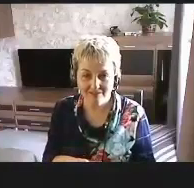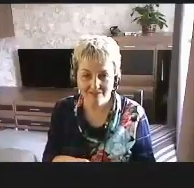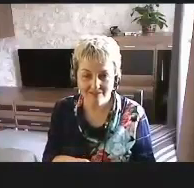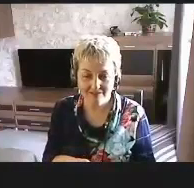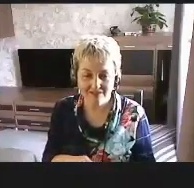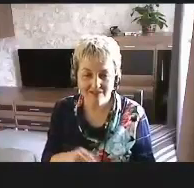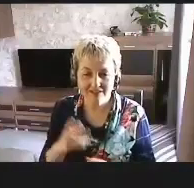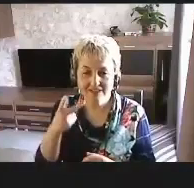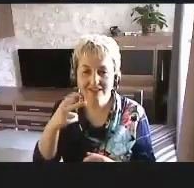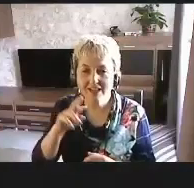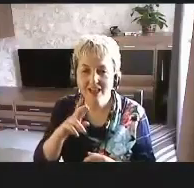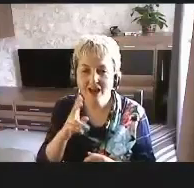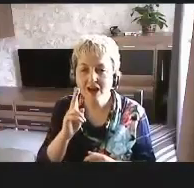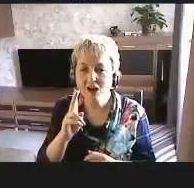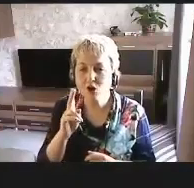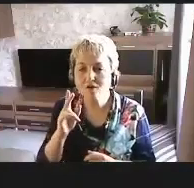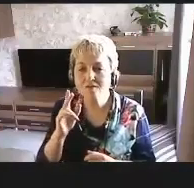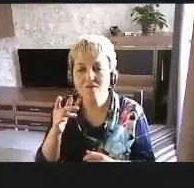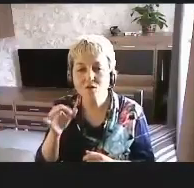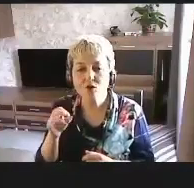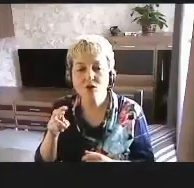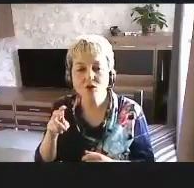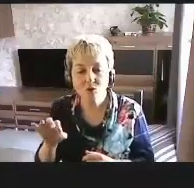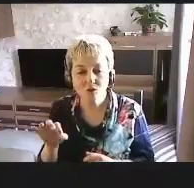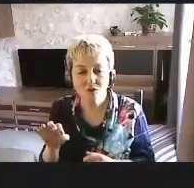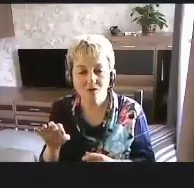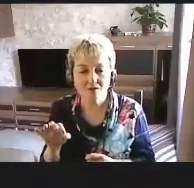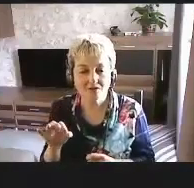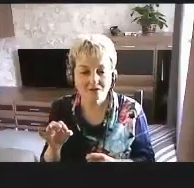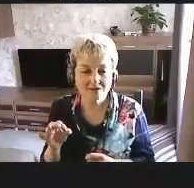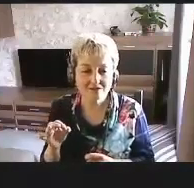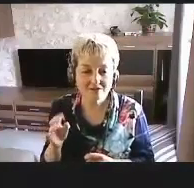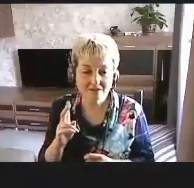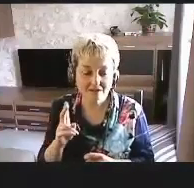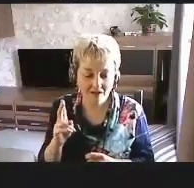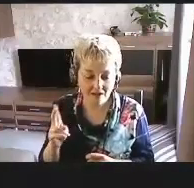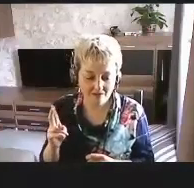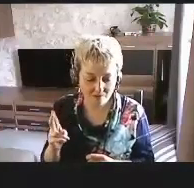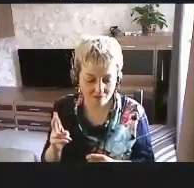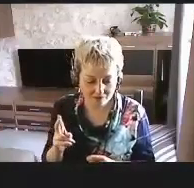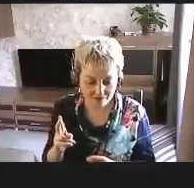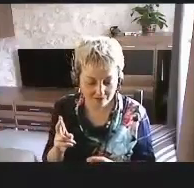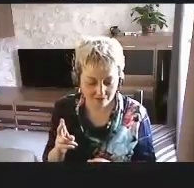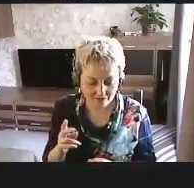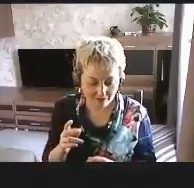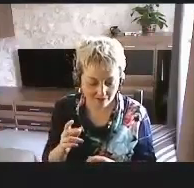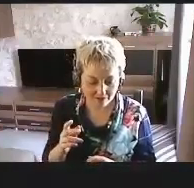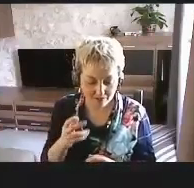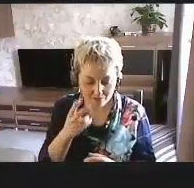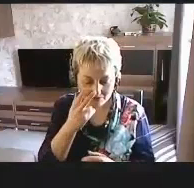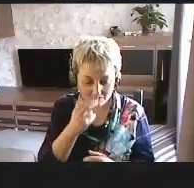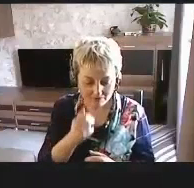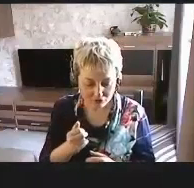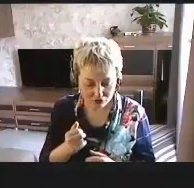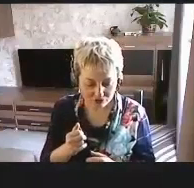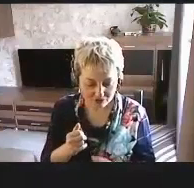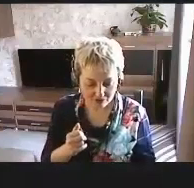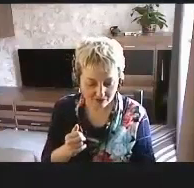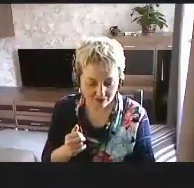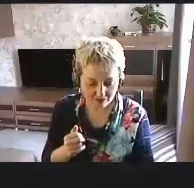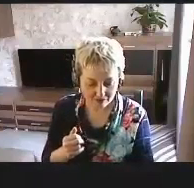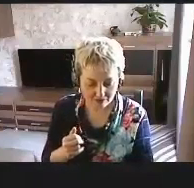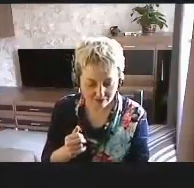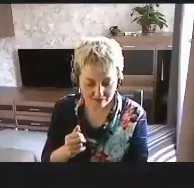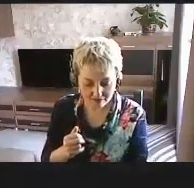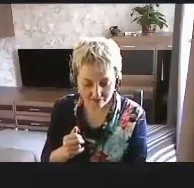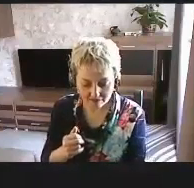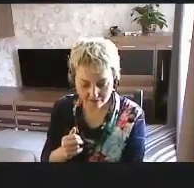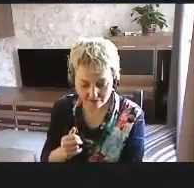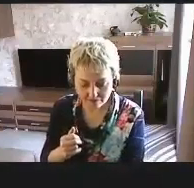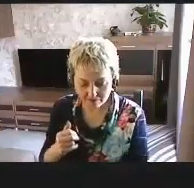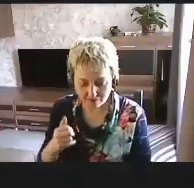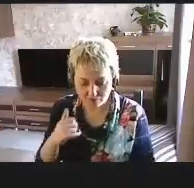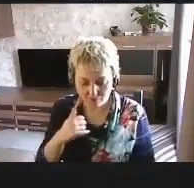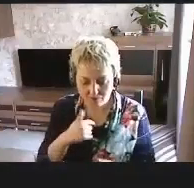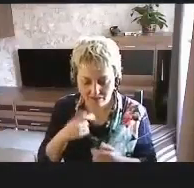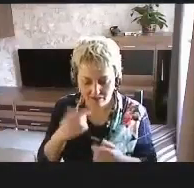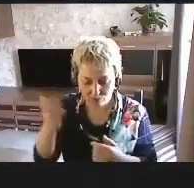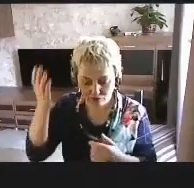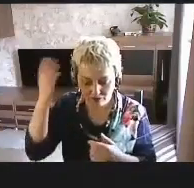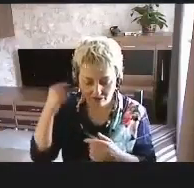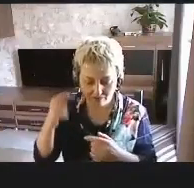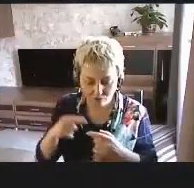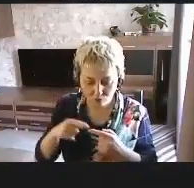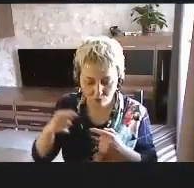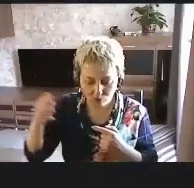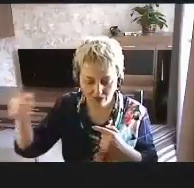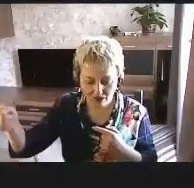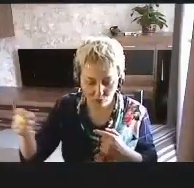для кого-то более привычная, что ли, потому что я, например, уже давно работаю удаленно и